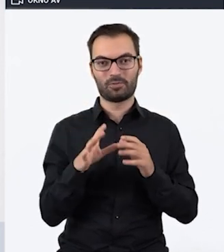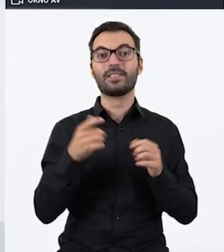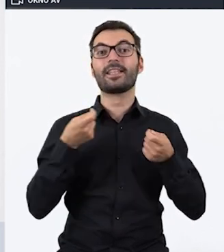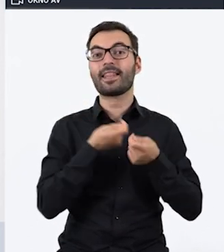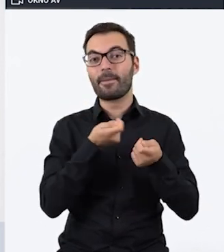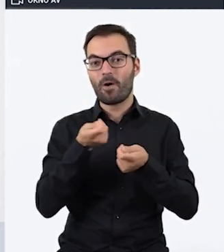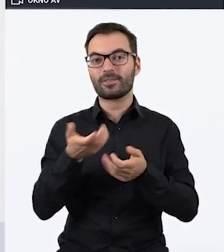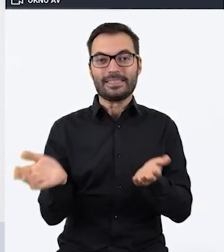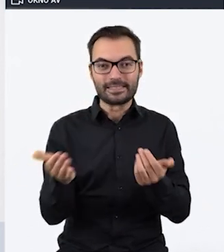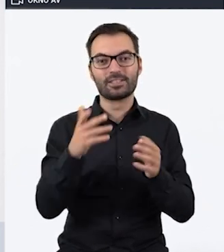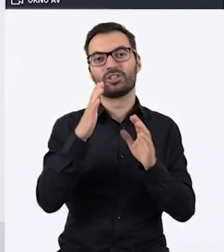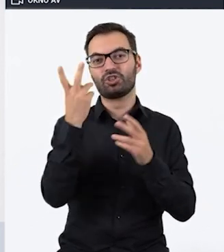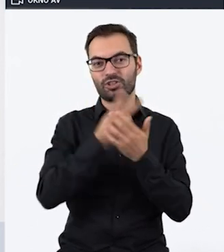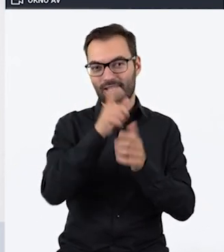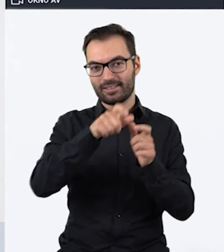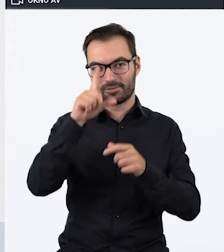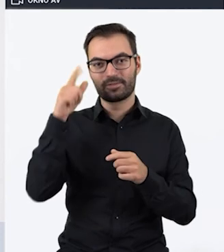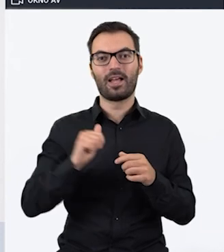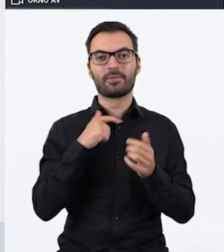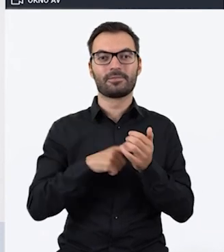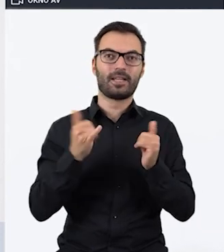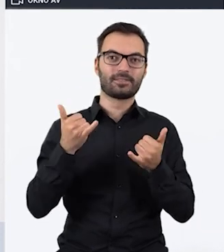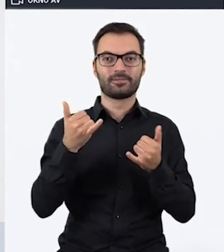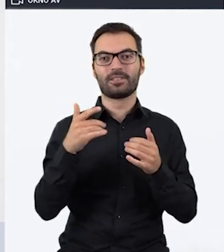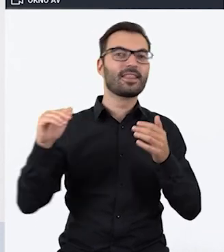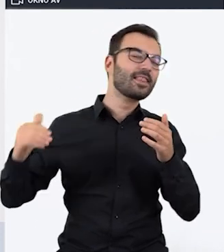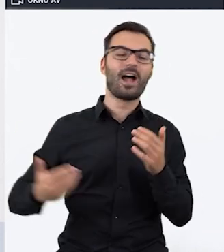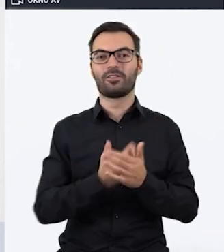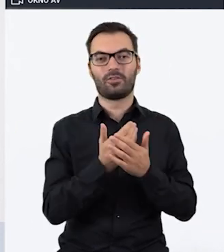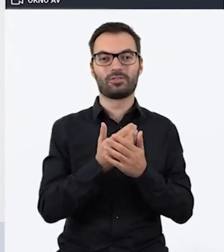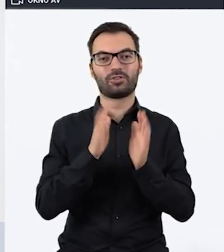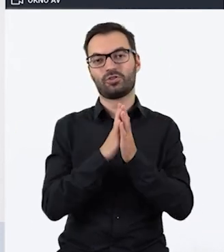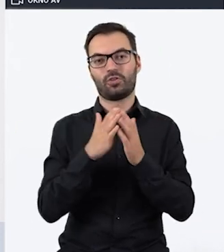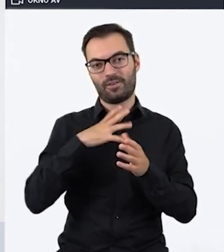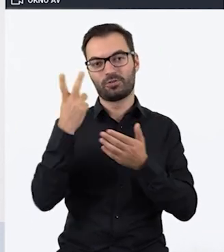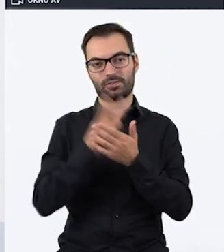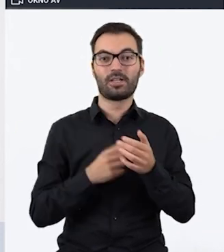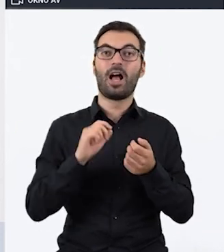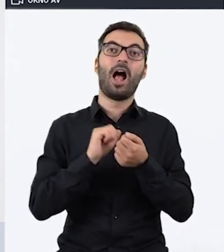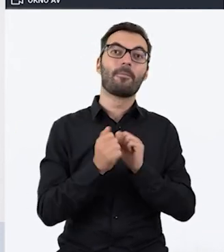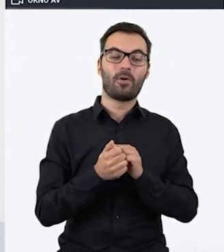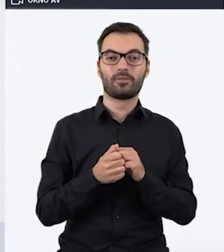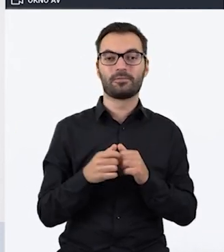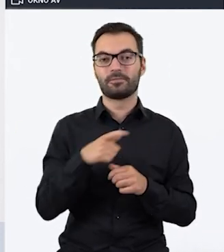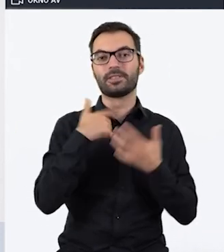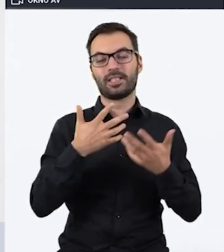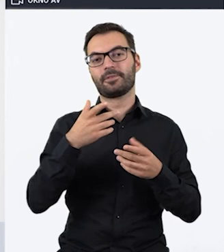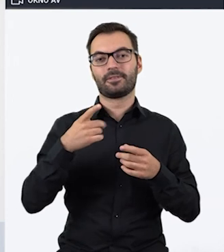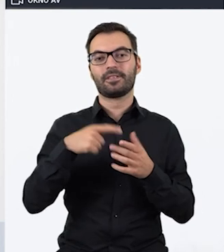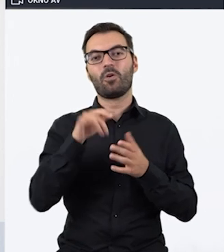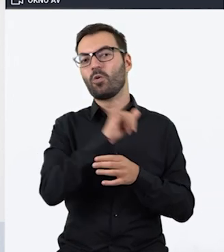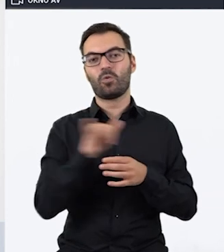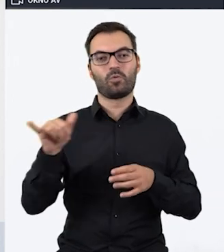czytelnika i czytelniczki do jakiejś najnowszej pozycji. A może chcemy w ten sposób celebrować rocznicę